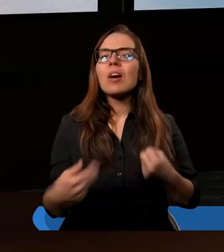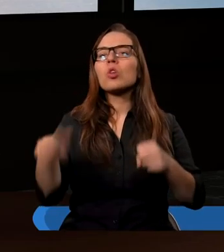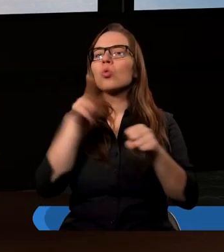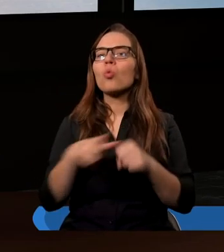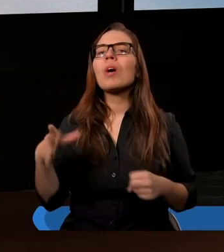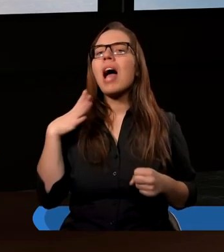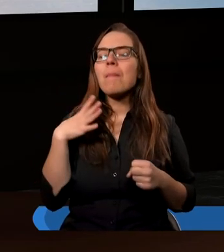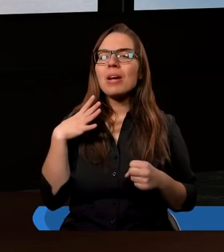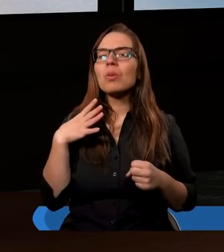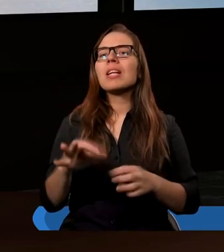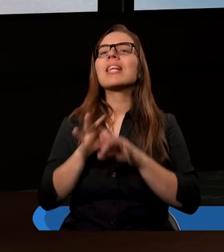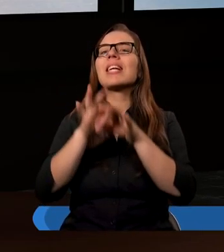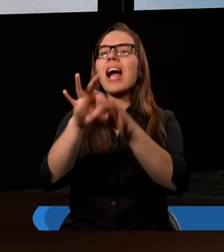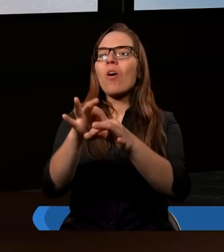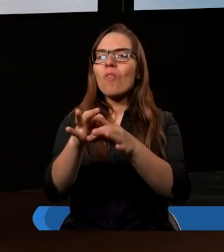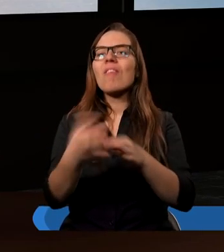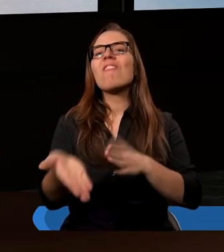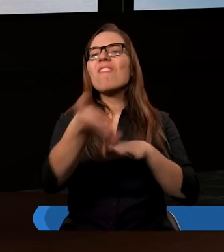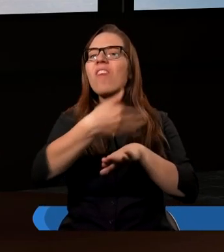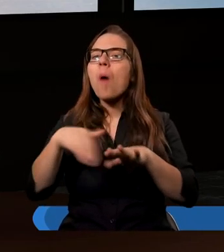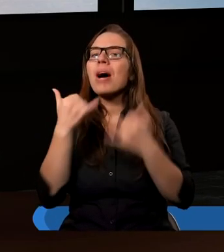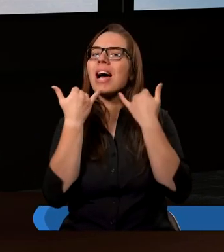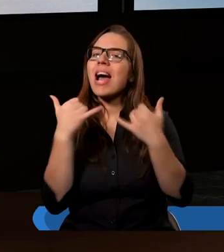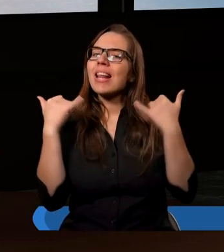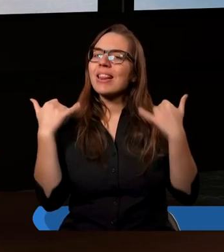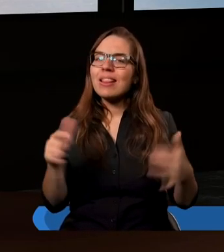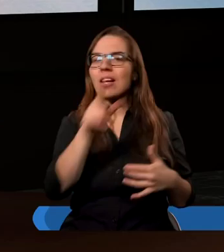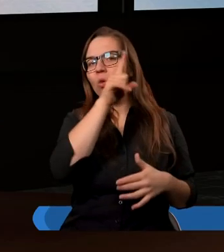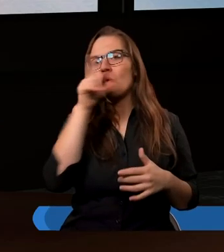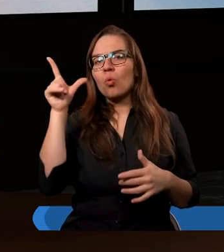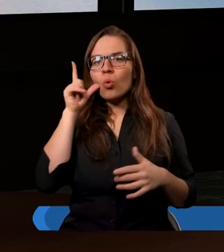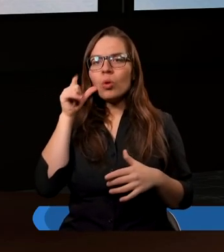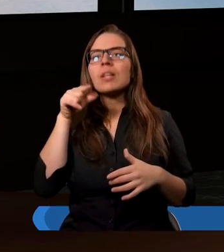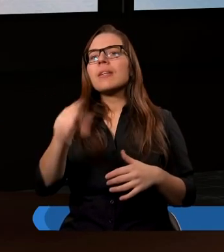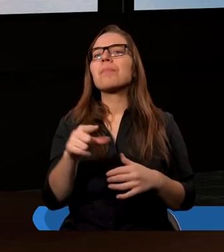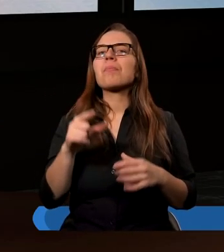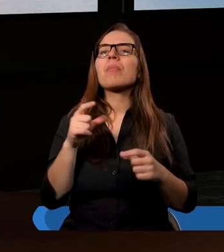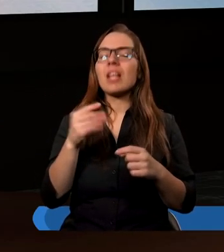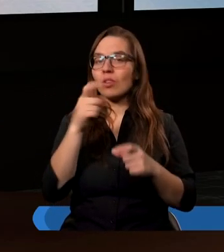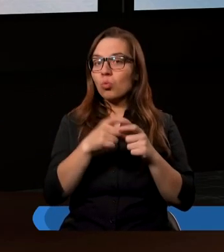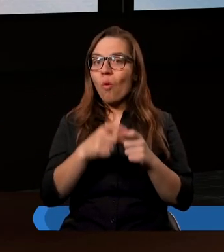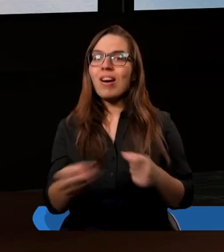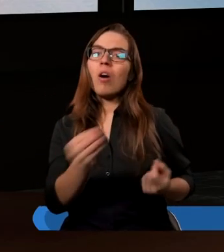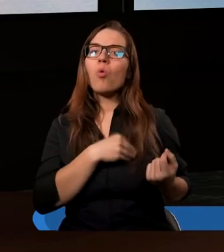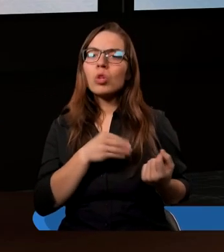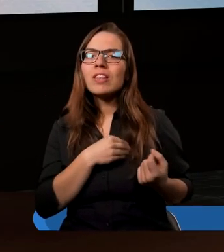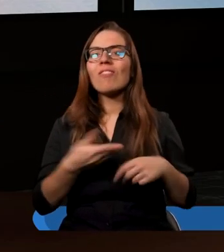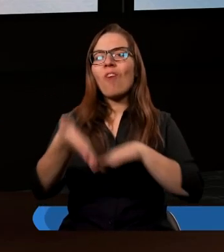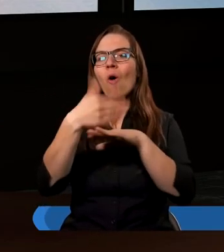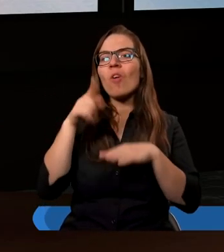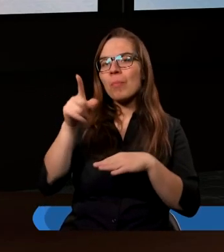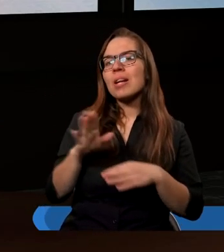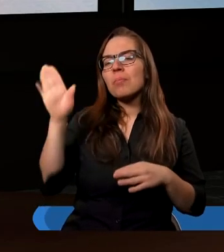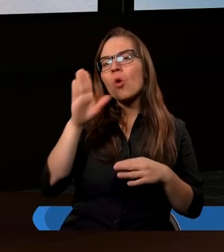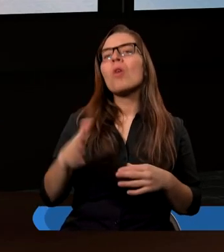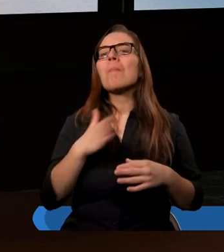skierowane wobec innych ludzi. I sprawa uczciwości wobec Boga ma